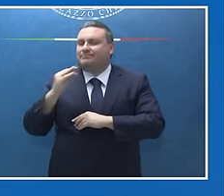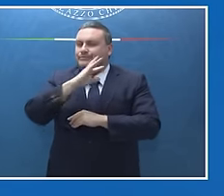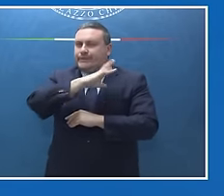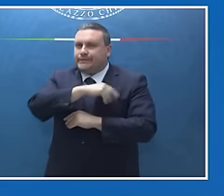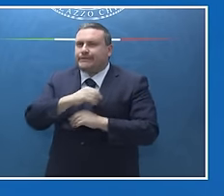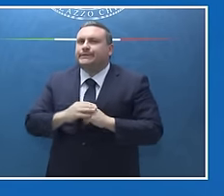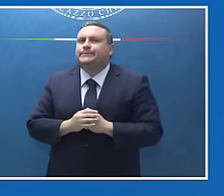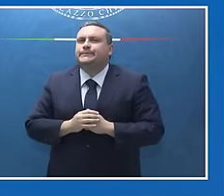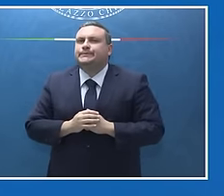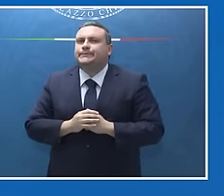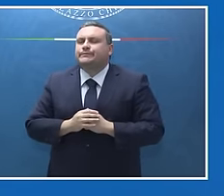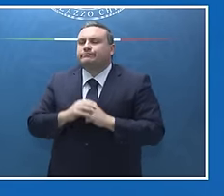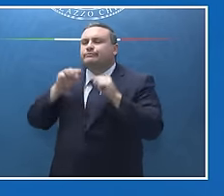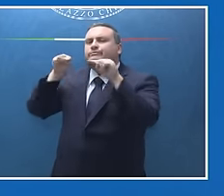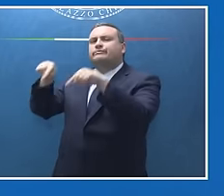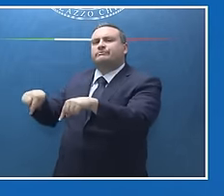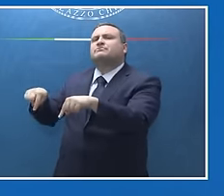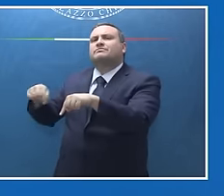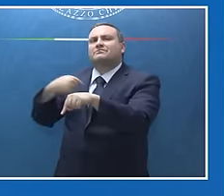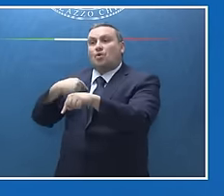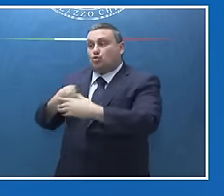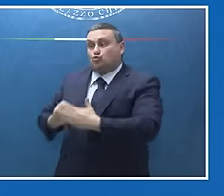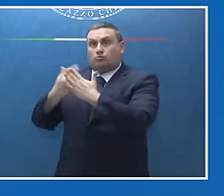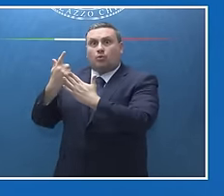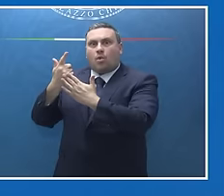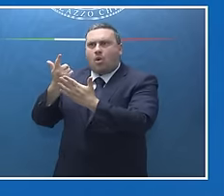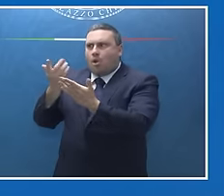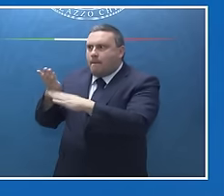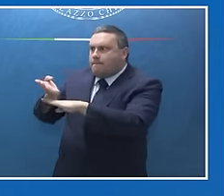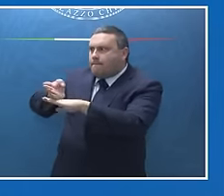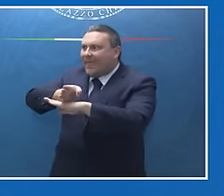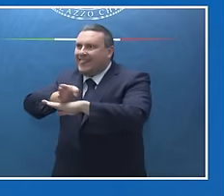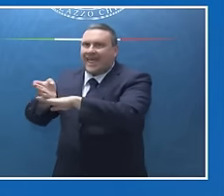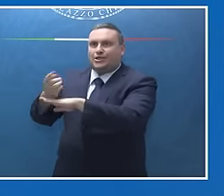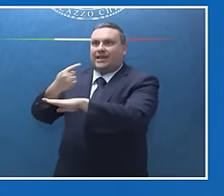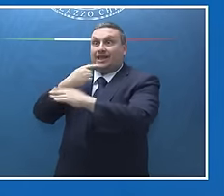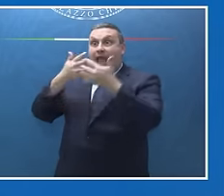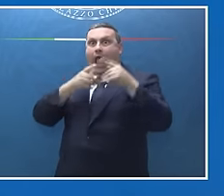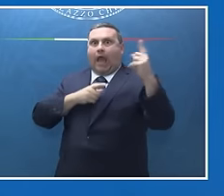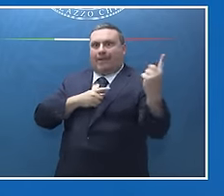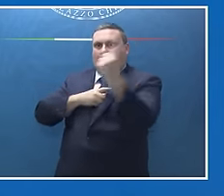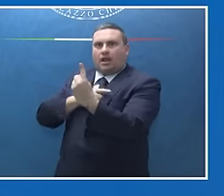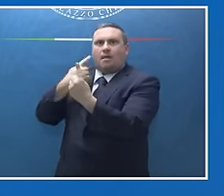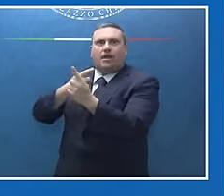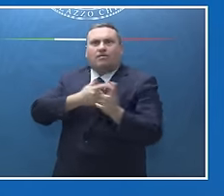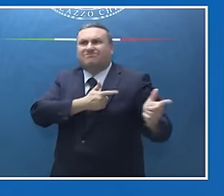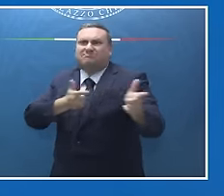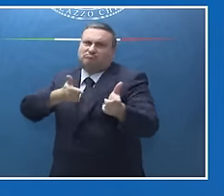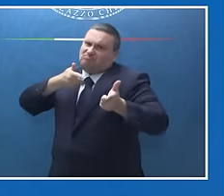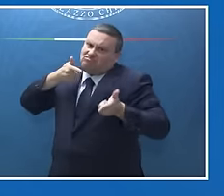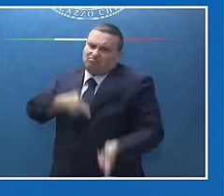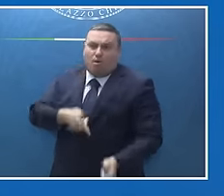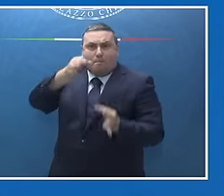sostegno alla preziosa proposta di mediazione portata avanti in particolare dagli Stati Uniti per un cessato del fuoco immediato